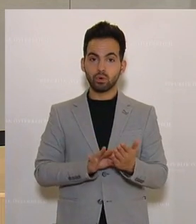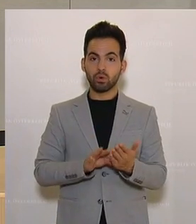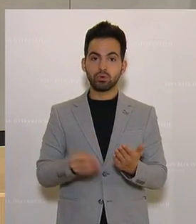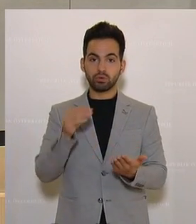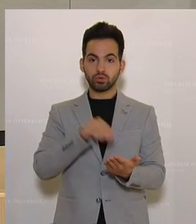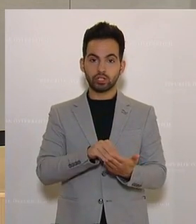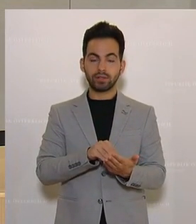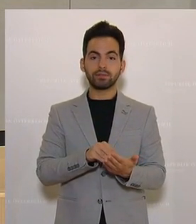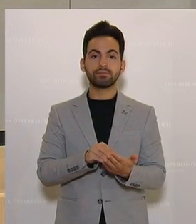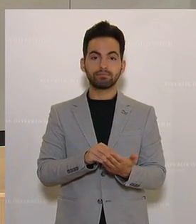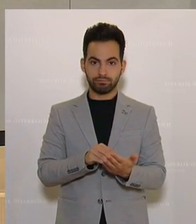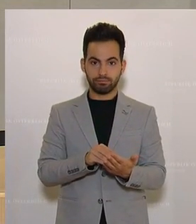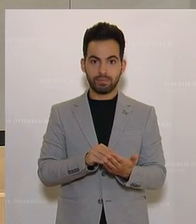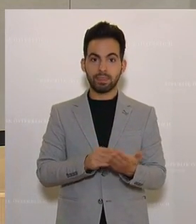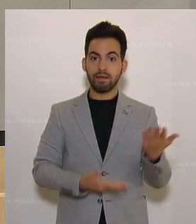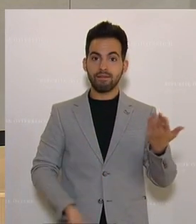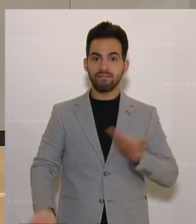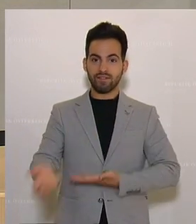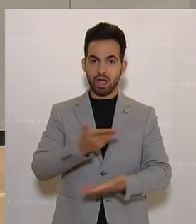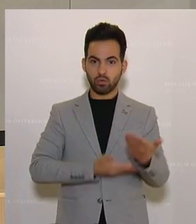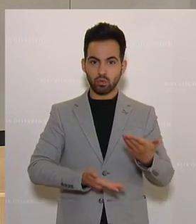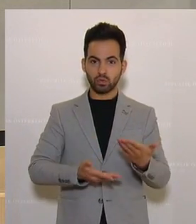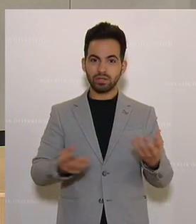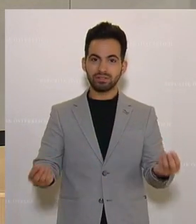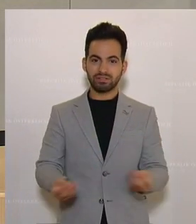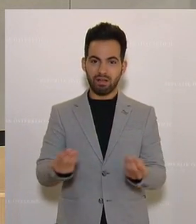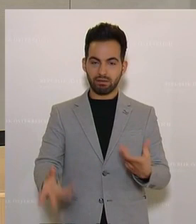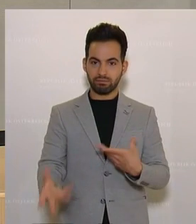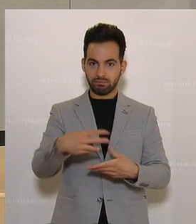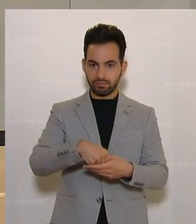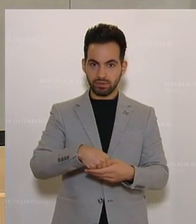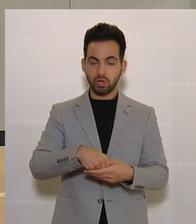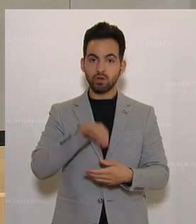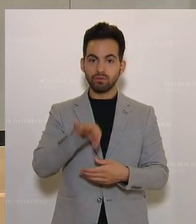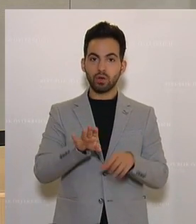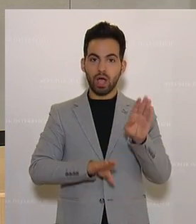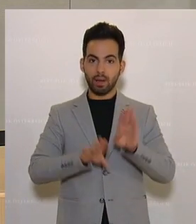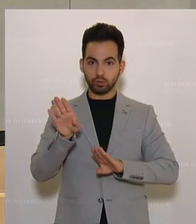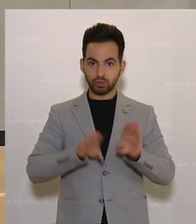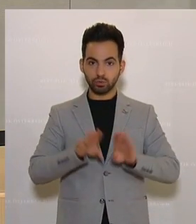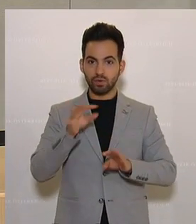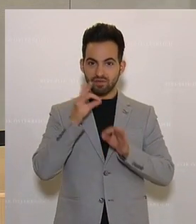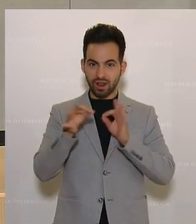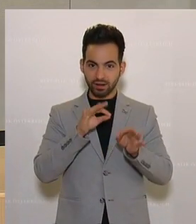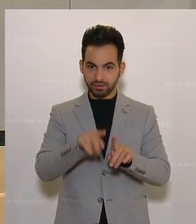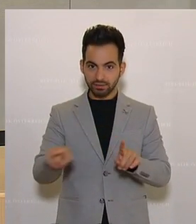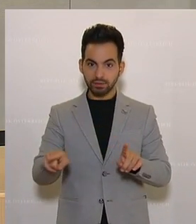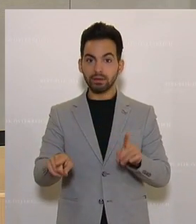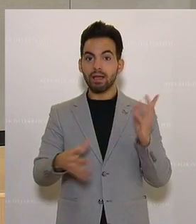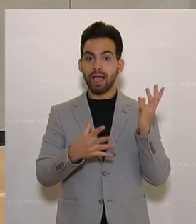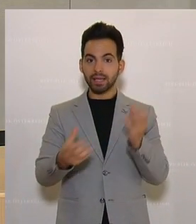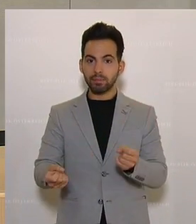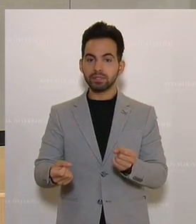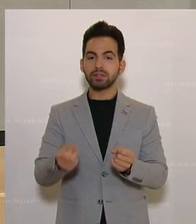ausschließlich zu verzeichnen, die in Verhandlung genommenen Gegenstände, die zur Abstimmung gebrachten Fragen, das Ergebnis der